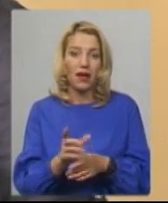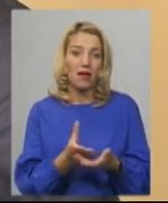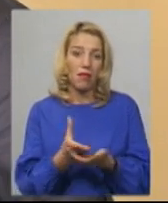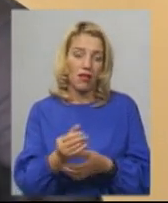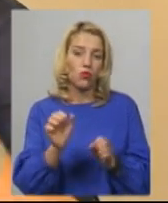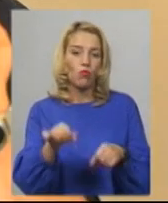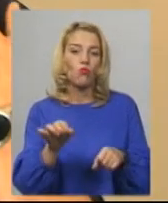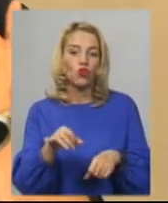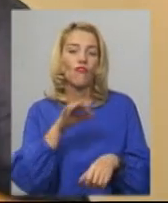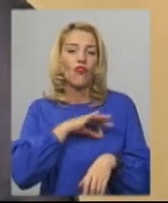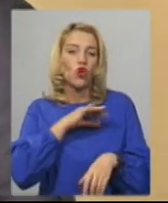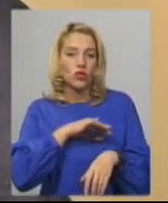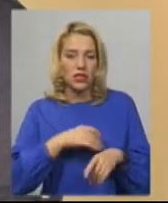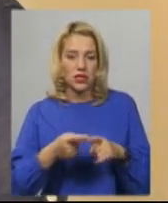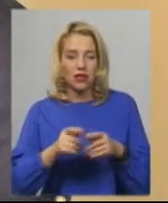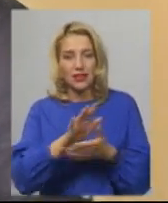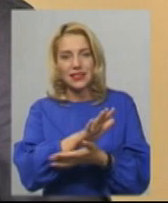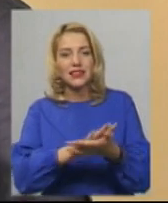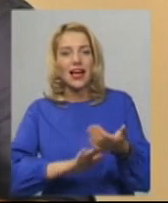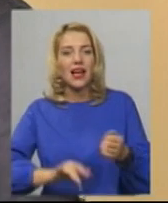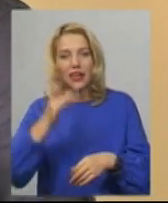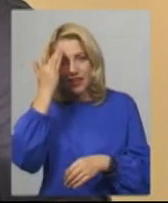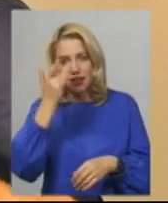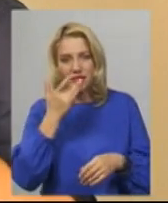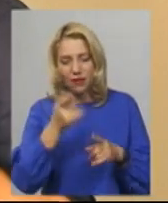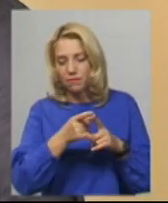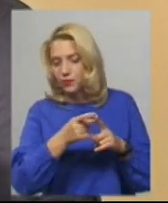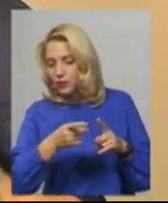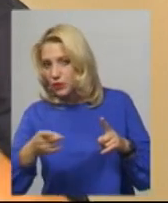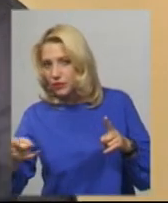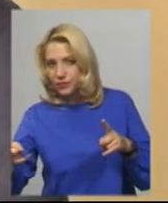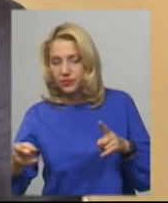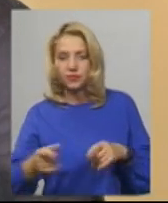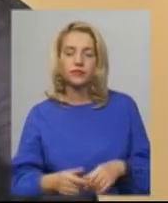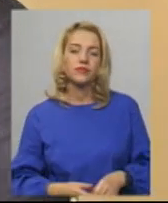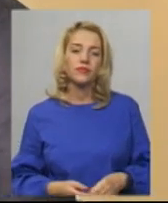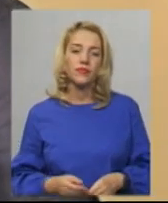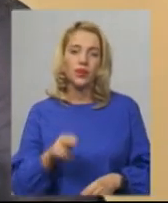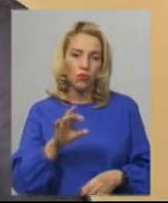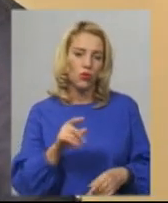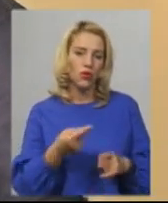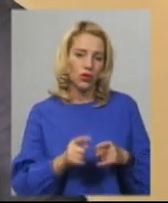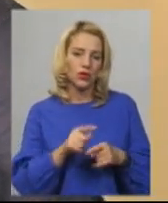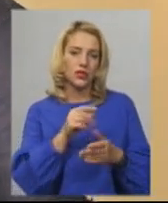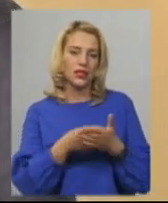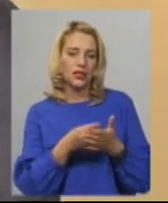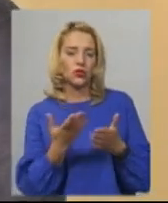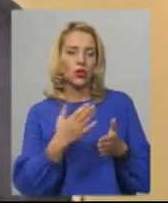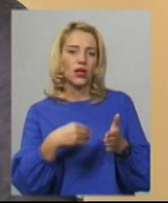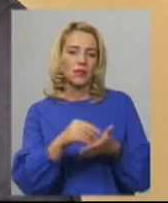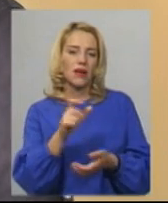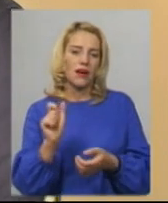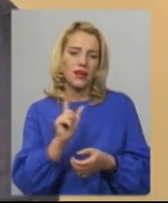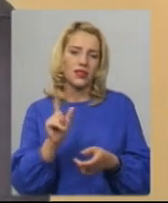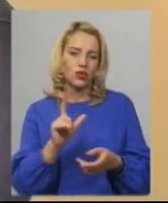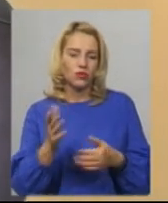використовувати, безпосередньо так, як використовував далі, в поточному місяці, по поточній ціні за спожитий газ, який